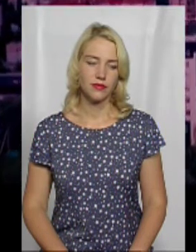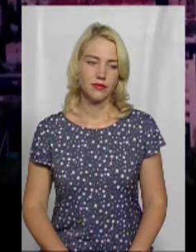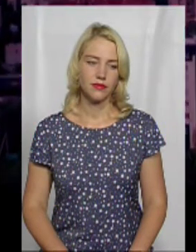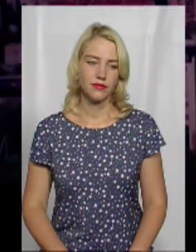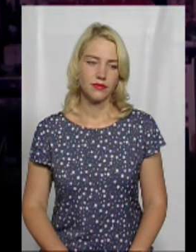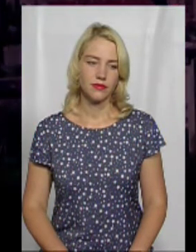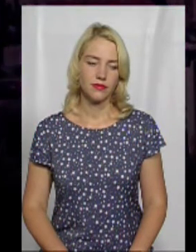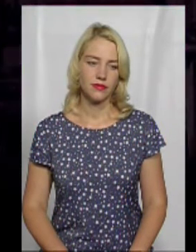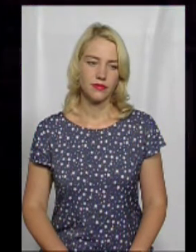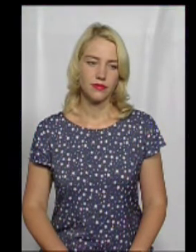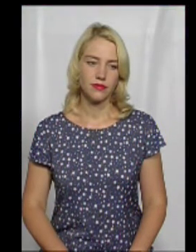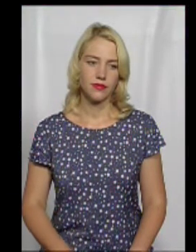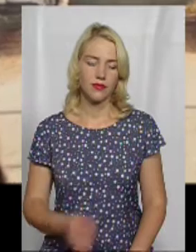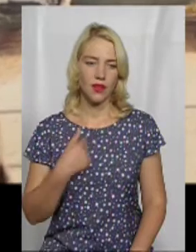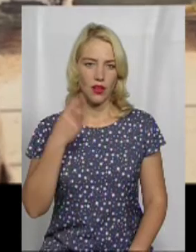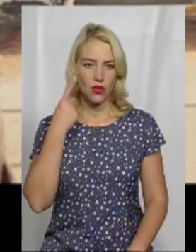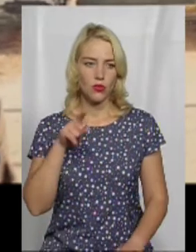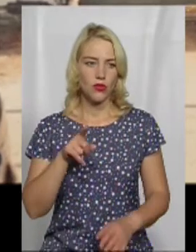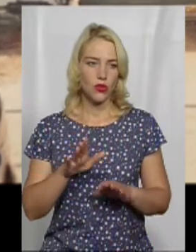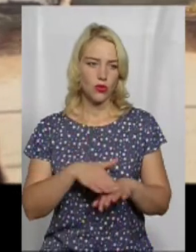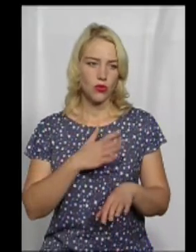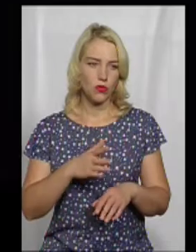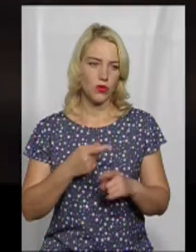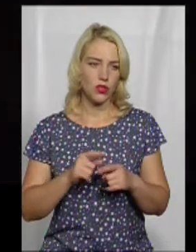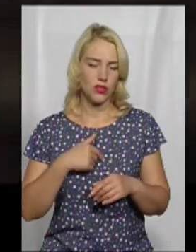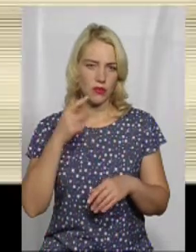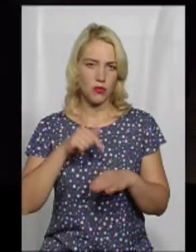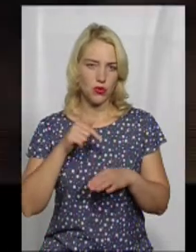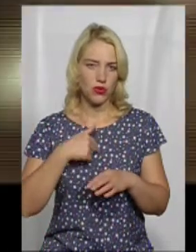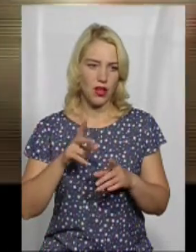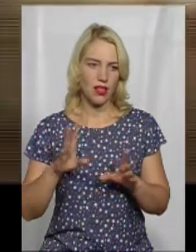Крамар, я думав, ти довше будеш в печальні. Ти знаєш, я у всі ці почуття не дуже.